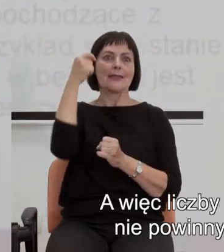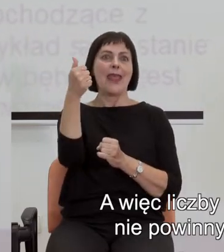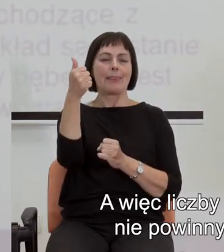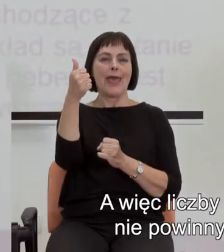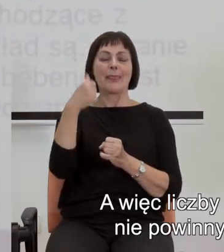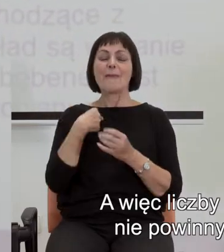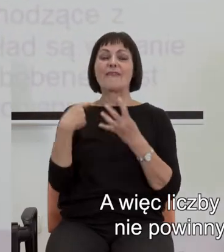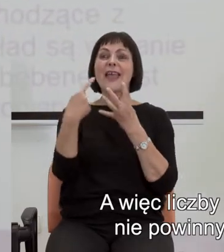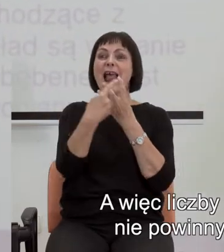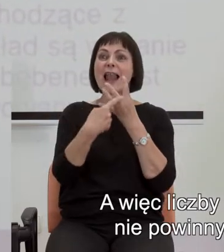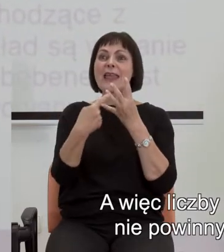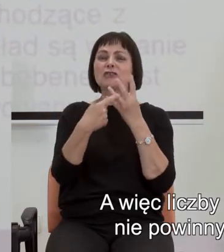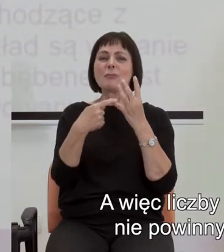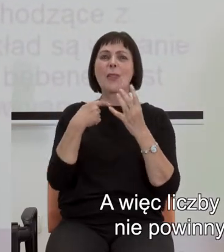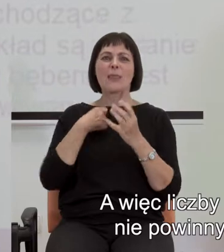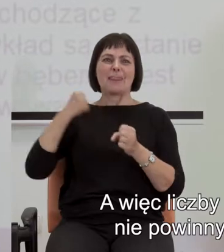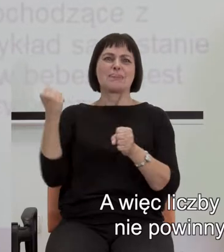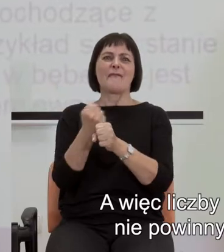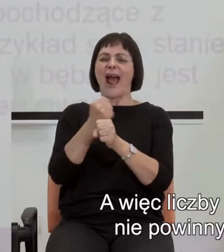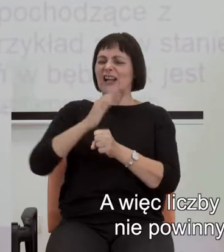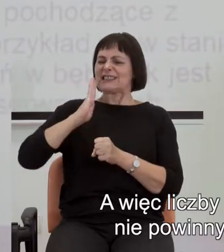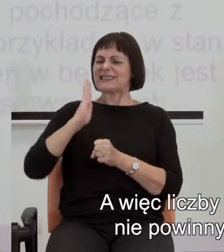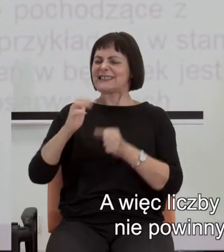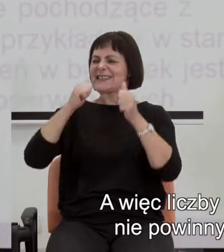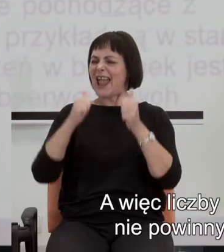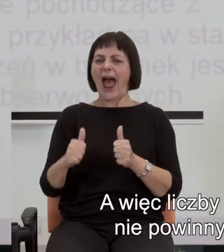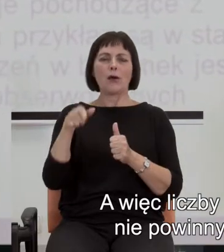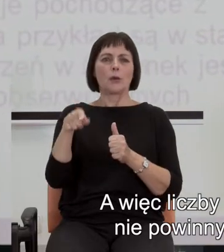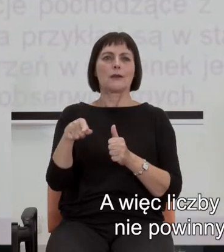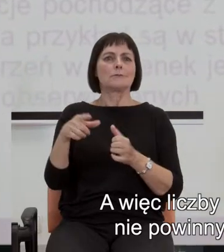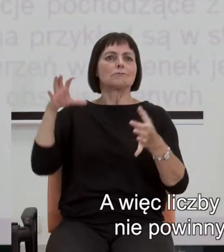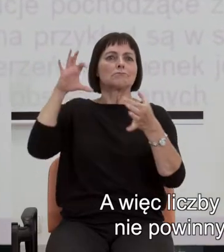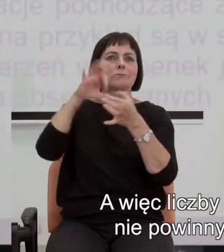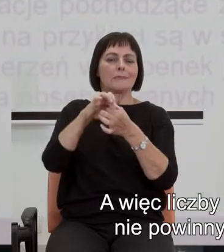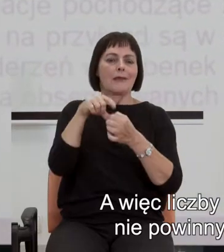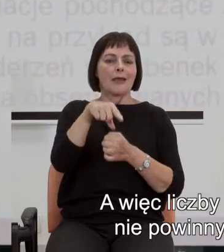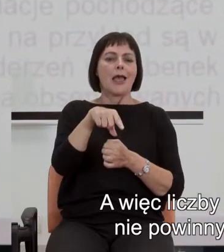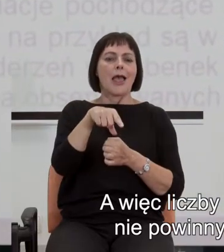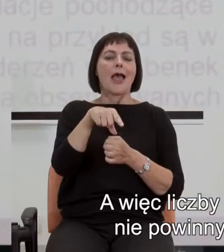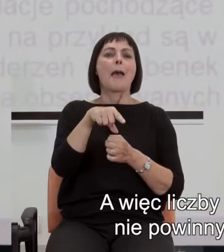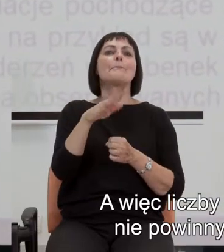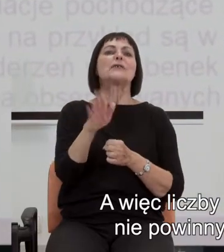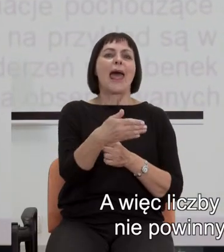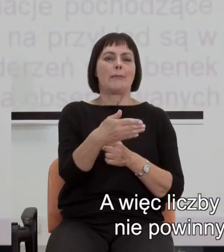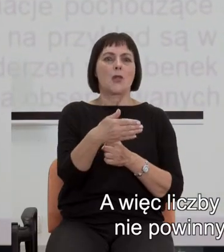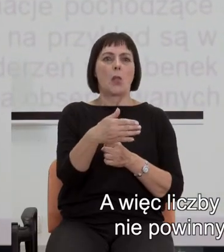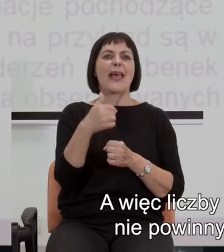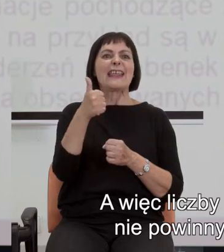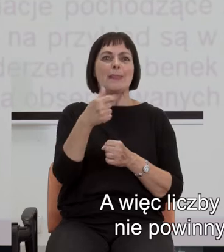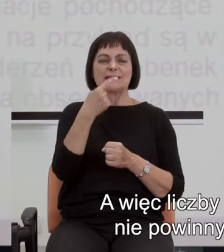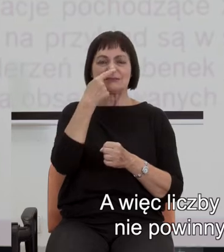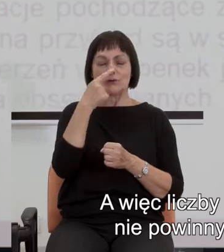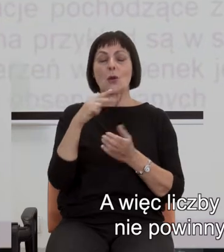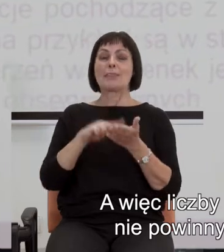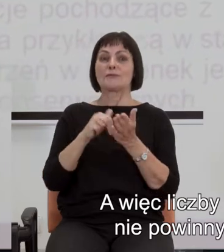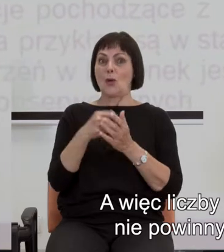nie są na sztywno przywiązane, a przynajmniej nie powinny być, do jednego zmysłu, na przykład